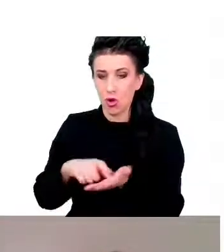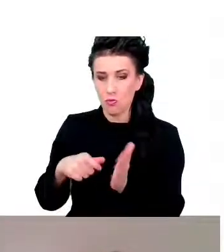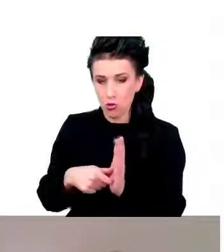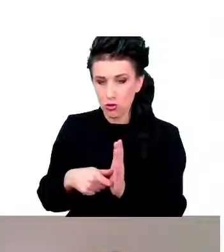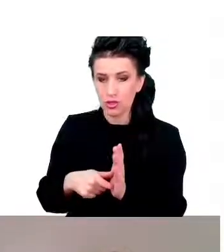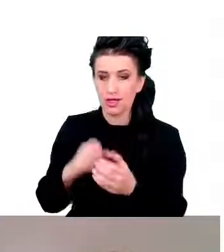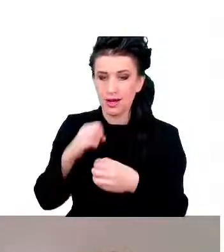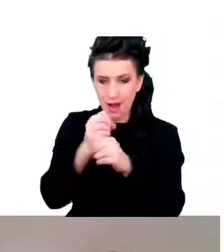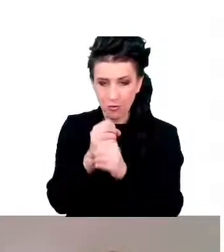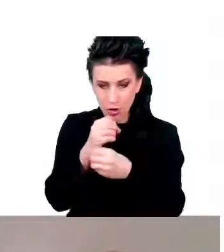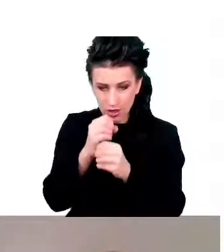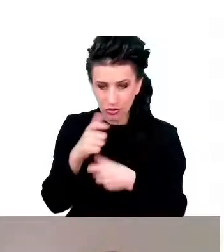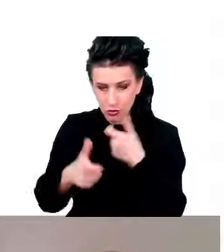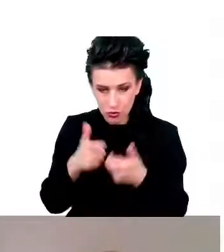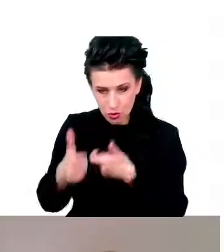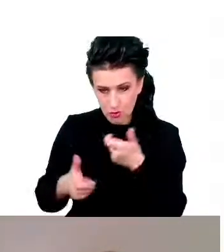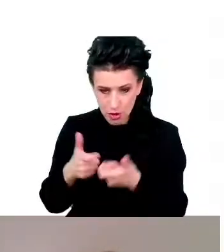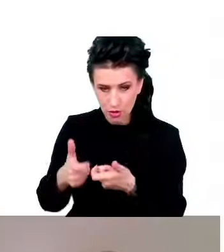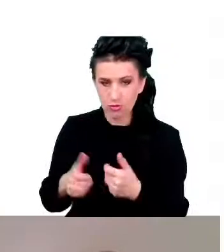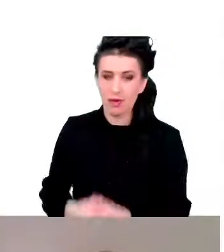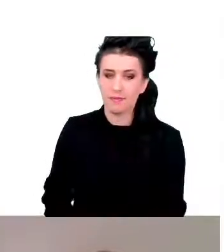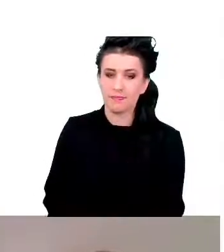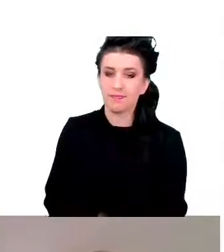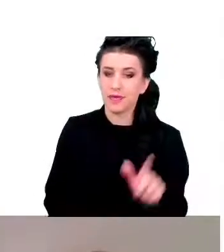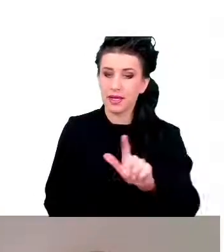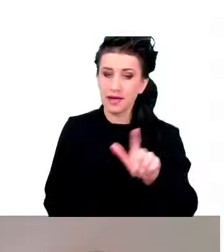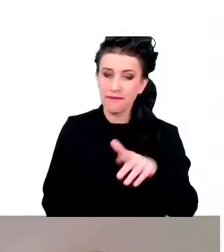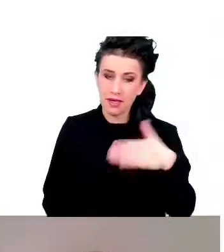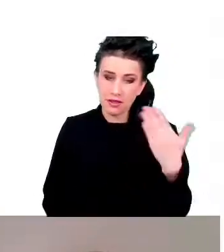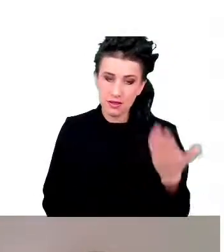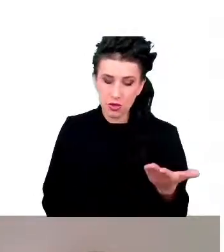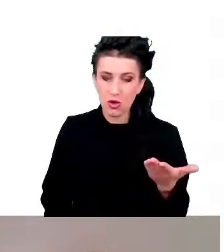widzą, po lewej stronie są komórki